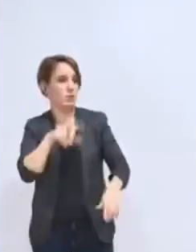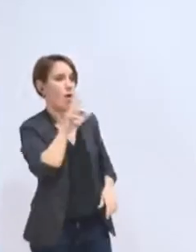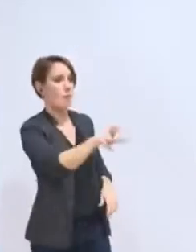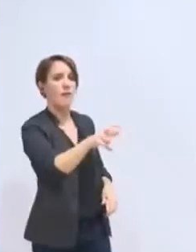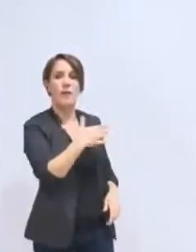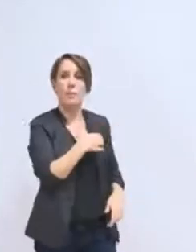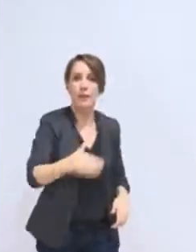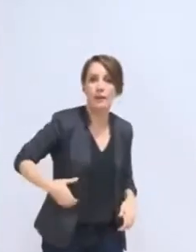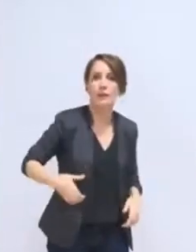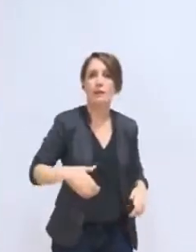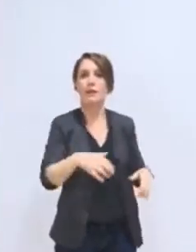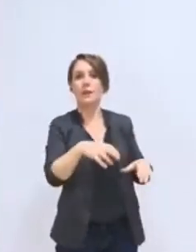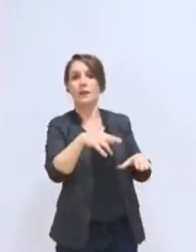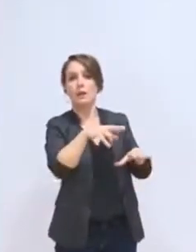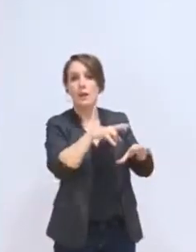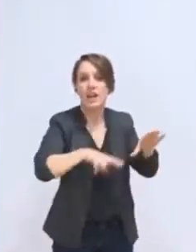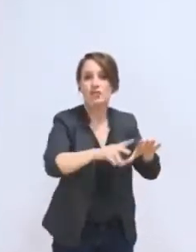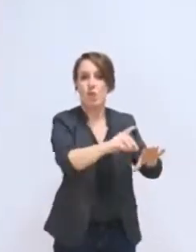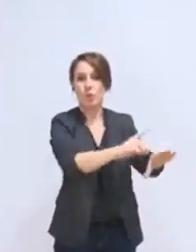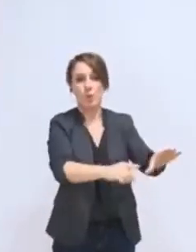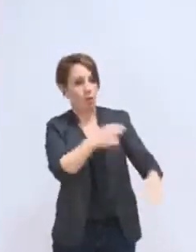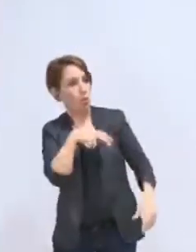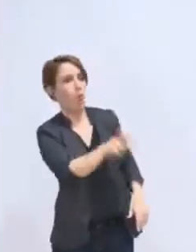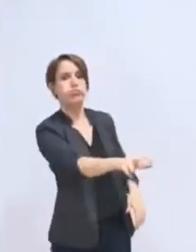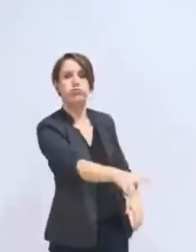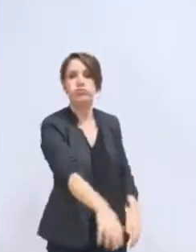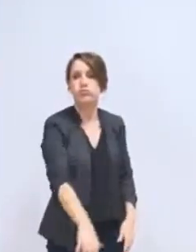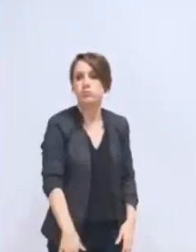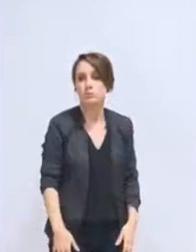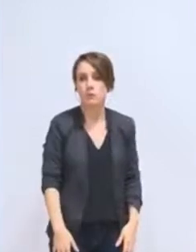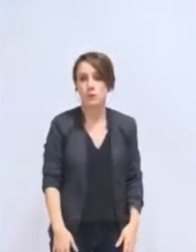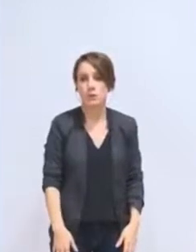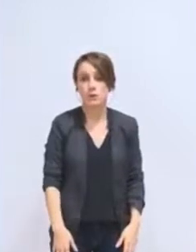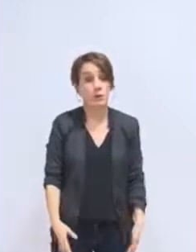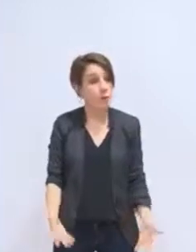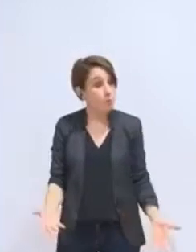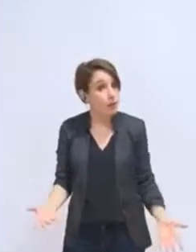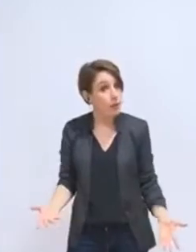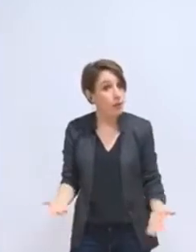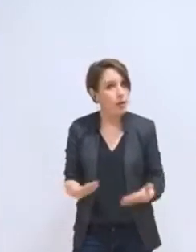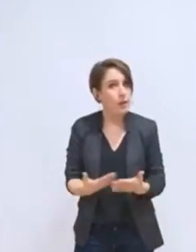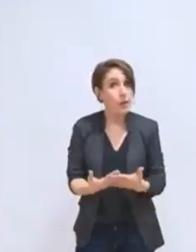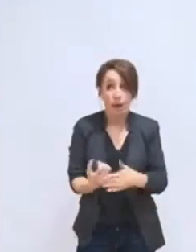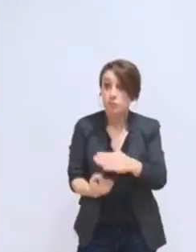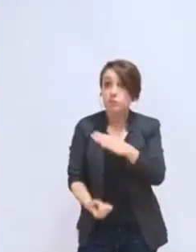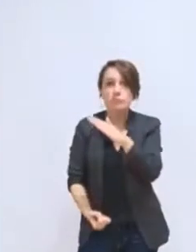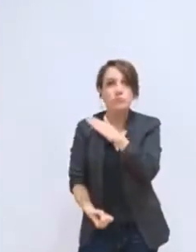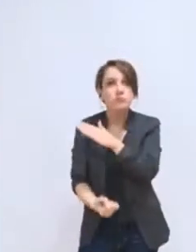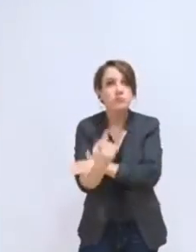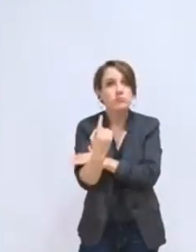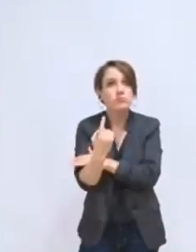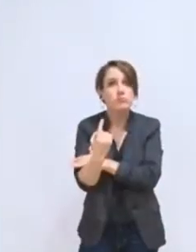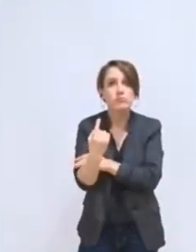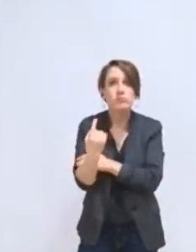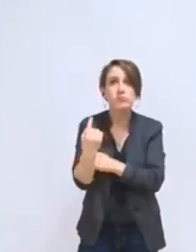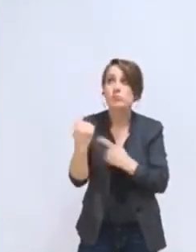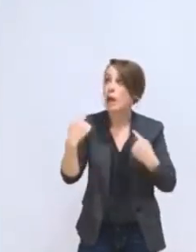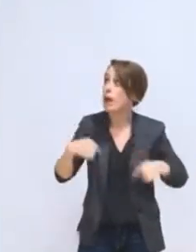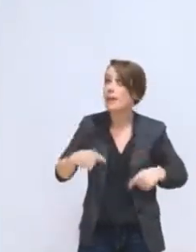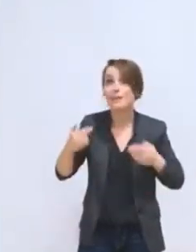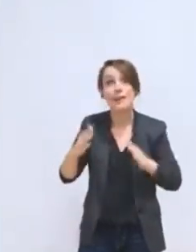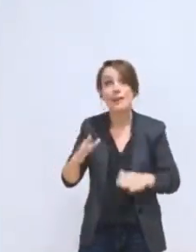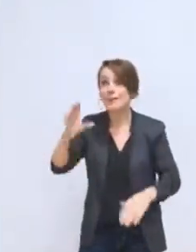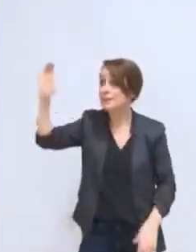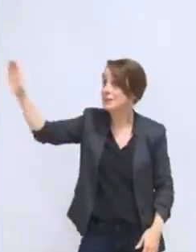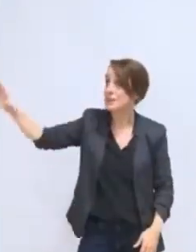Nous avons donc là une nouveauté qui vous aurait permis peut-être, si nous avions